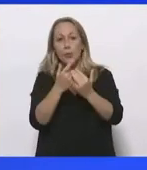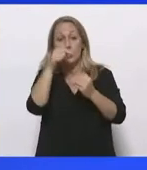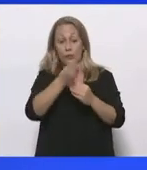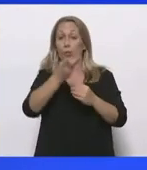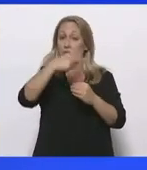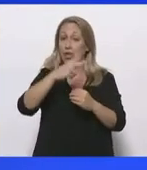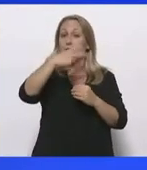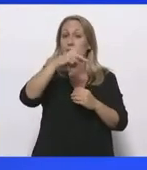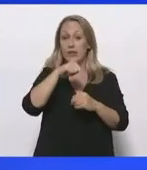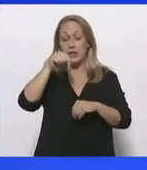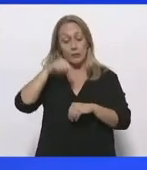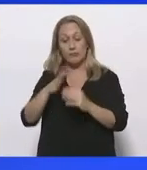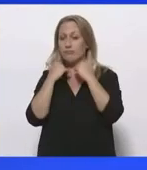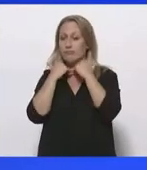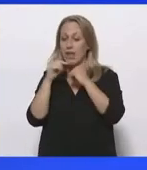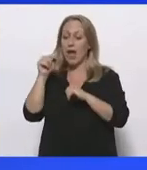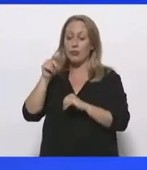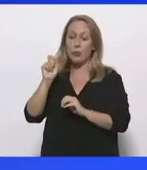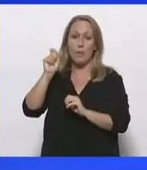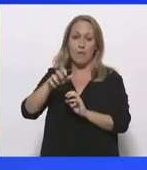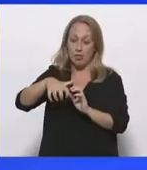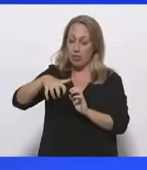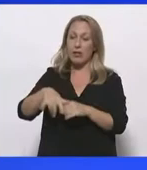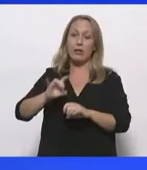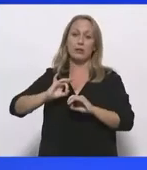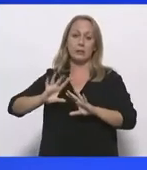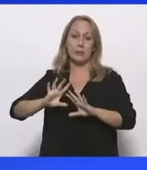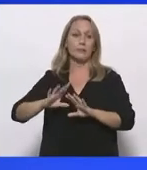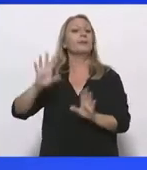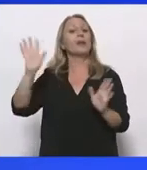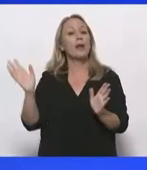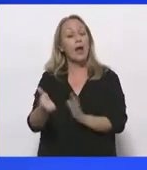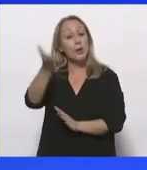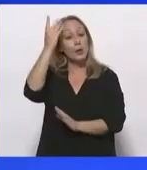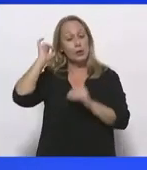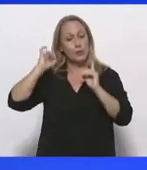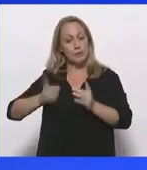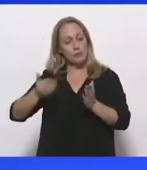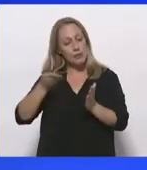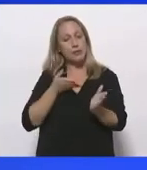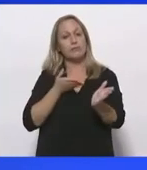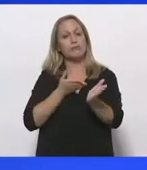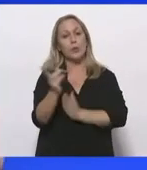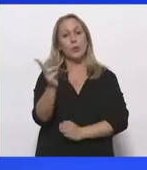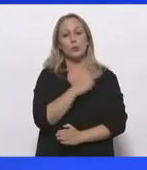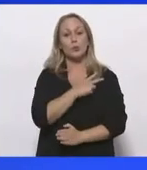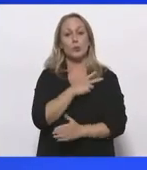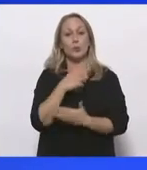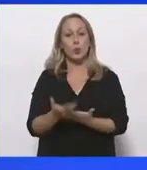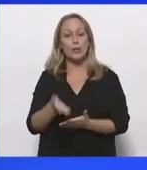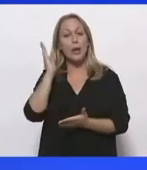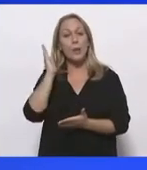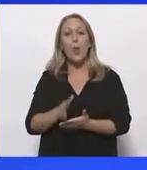δεν είναι επιλογής σήμερα. Και γι' αυτό και είχαμε δίκαιο όταν πήραμε αυτή την απόφαση, η οποία μας επέτρεψε να διεκδικήσουμε και